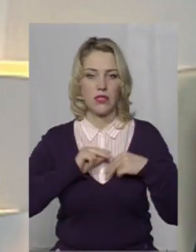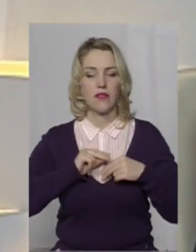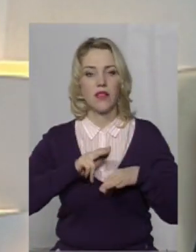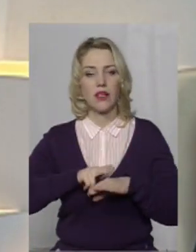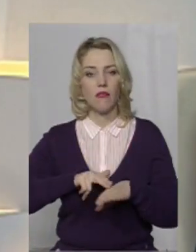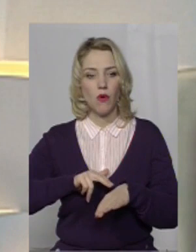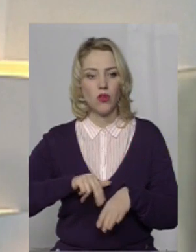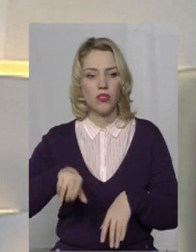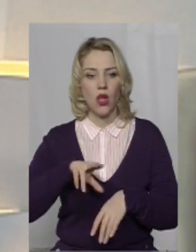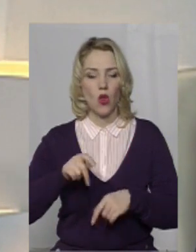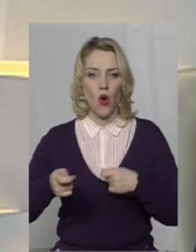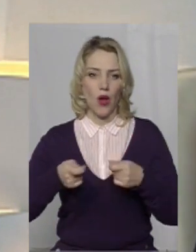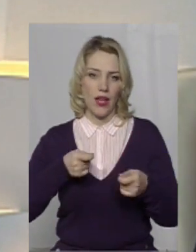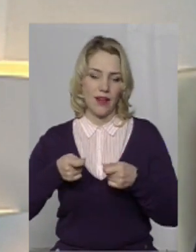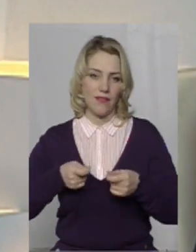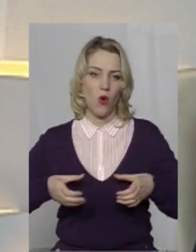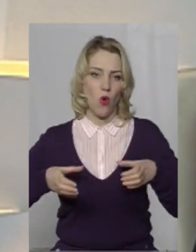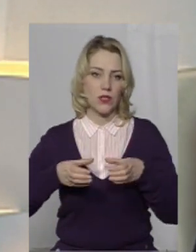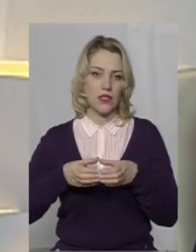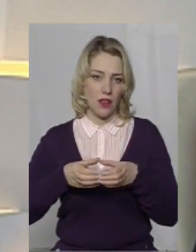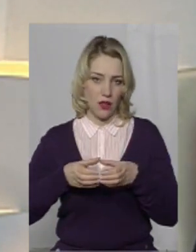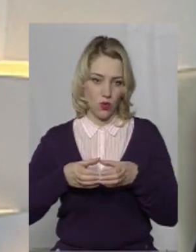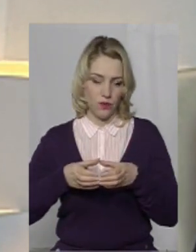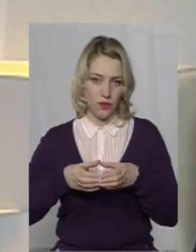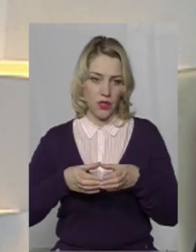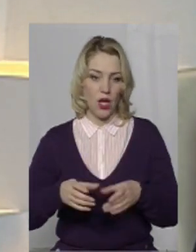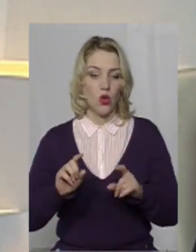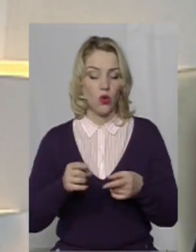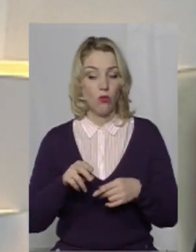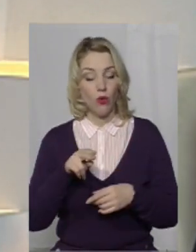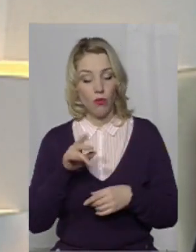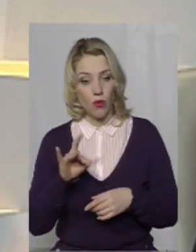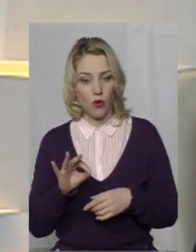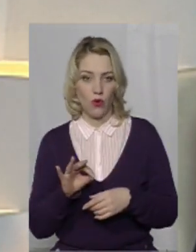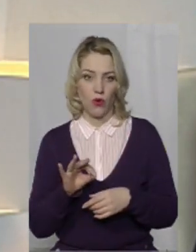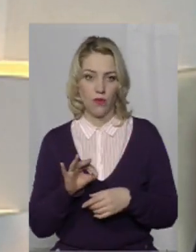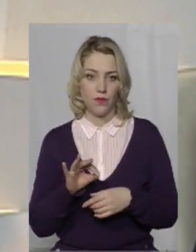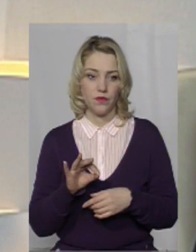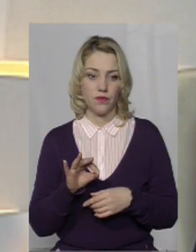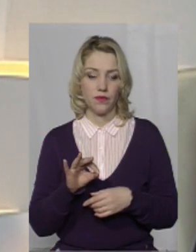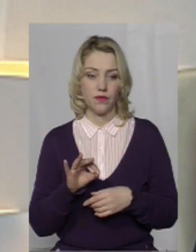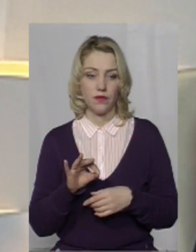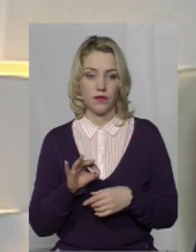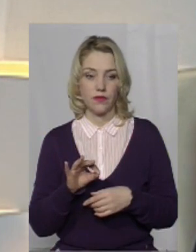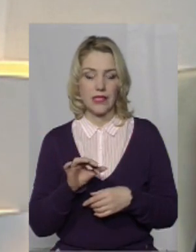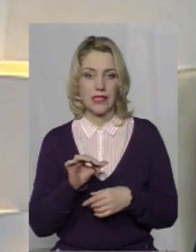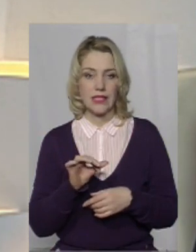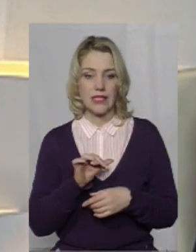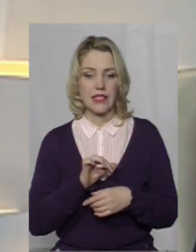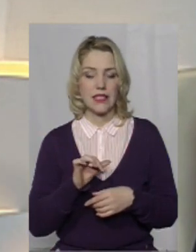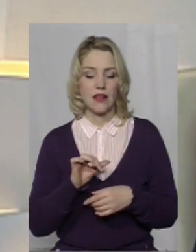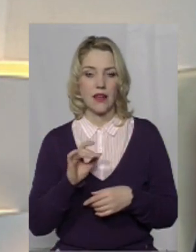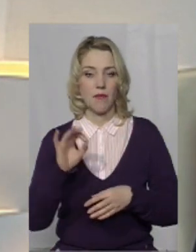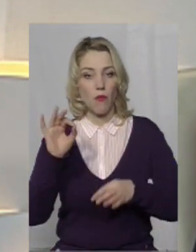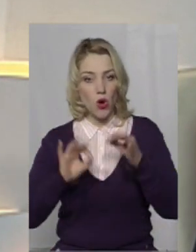поліції до керівного складу. Тому про критерії саме в